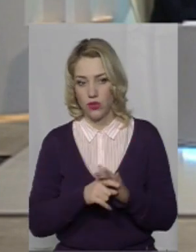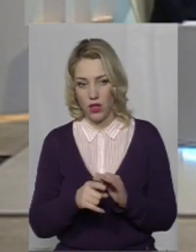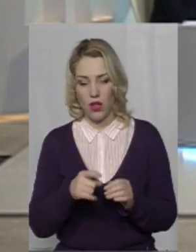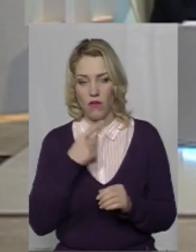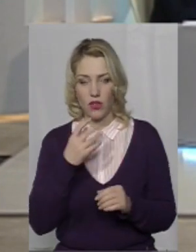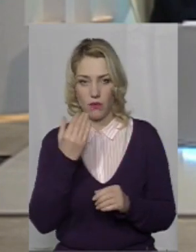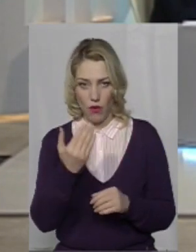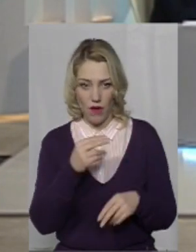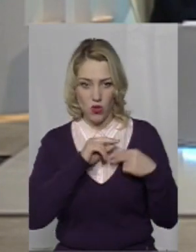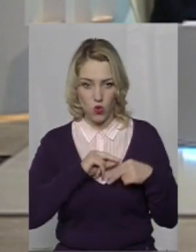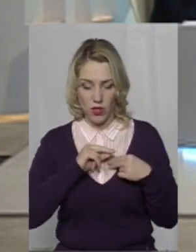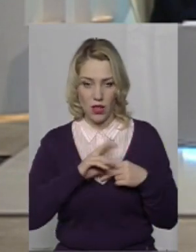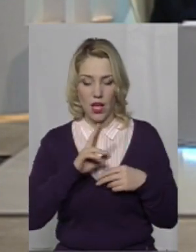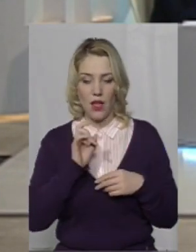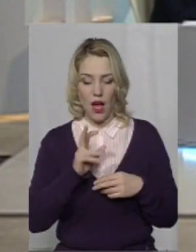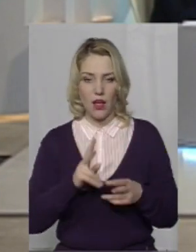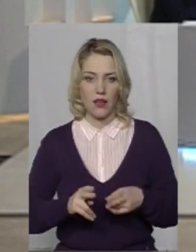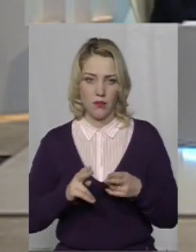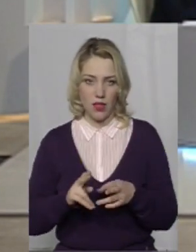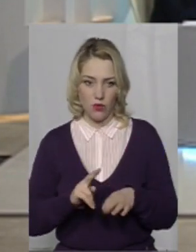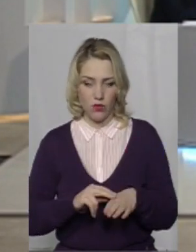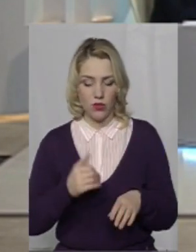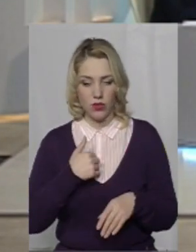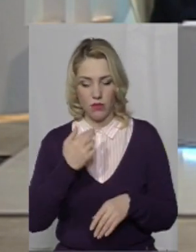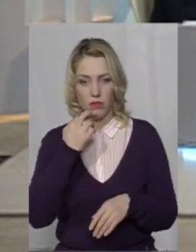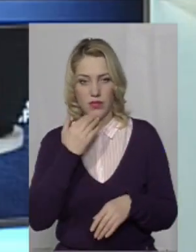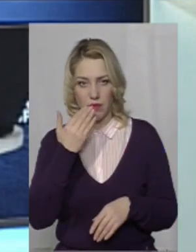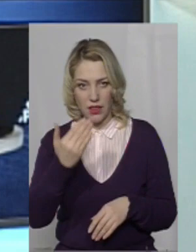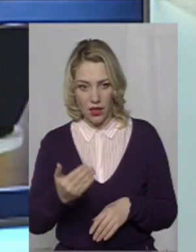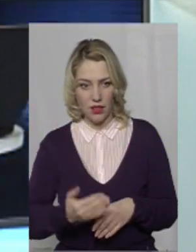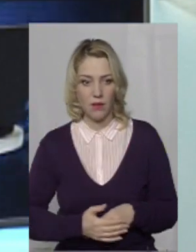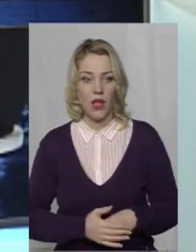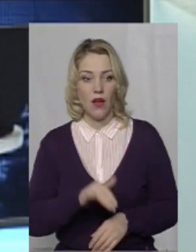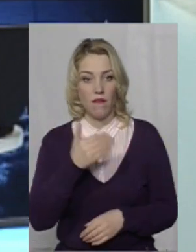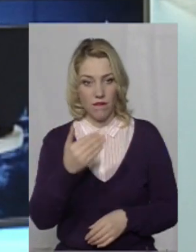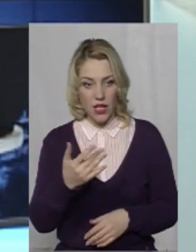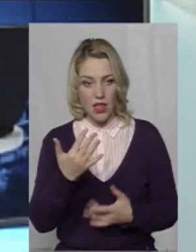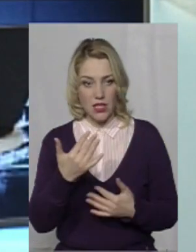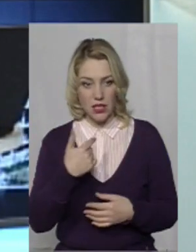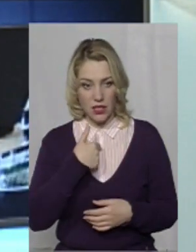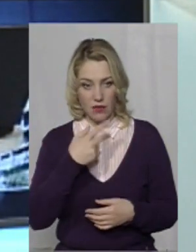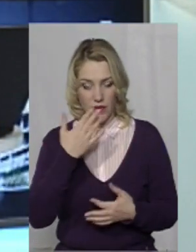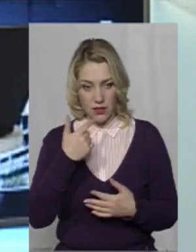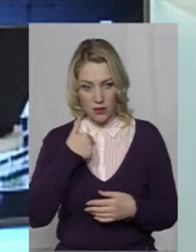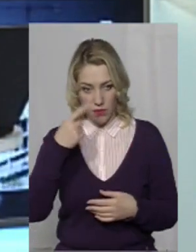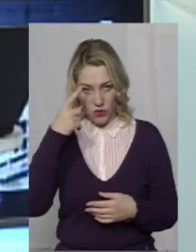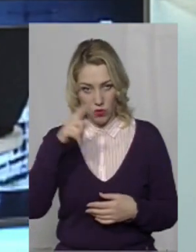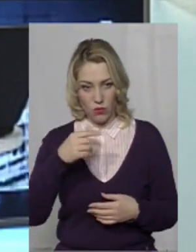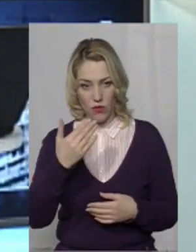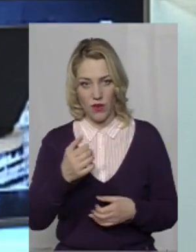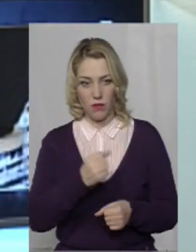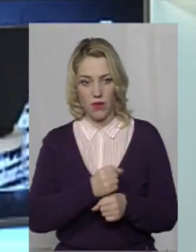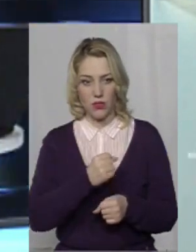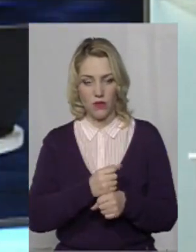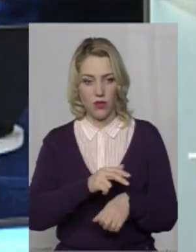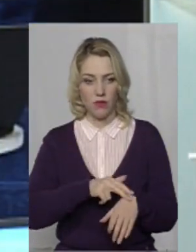вашу безпосередню діяльність як кримінальної поліції, то я хотів би вас запитати наступне. Ось ви, настільки мені відомо, ви ще працювали